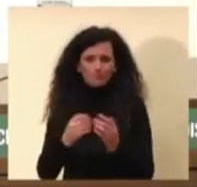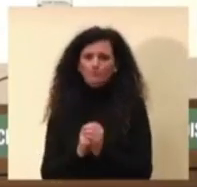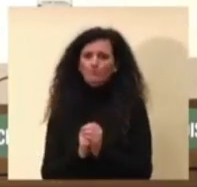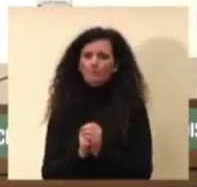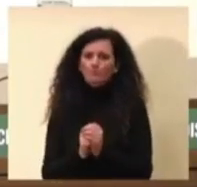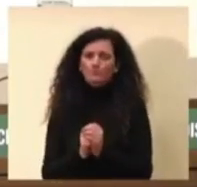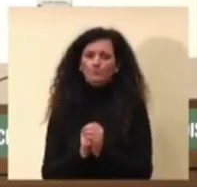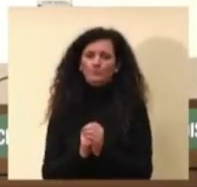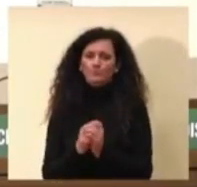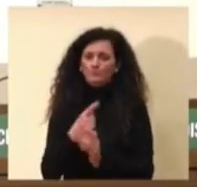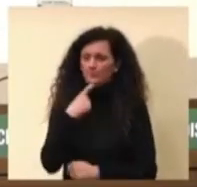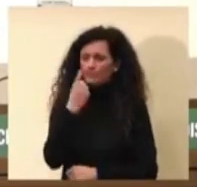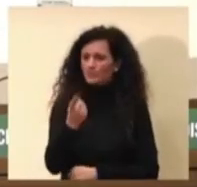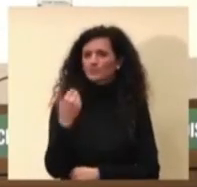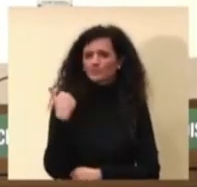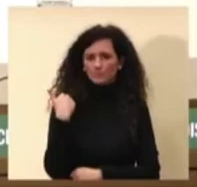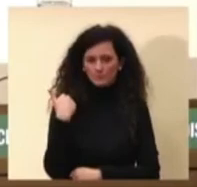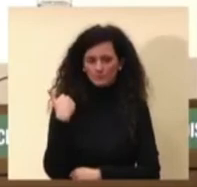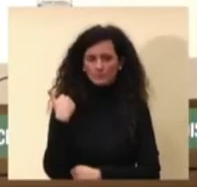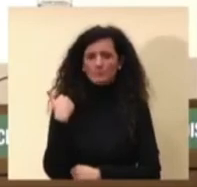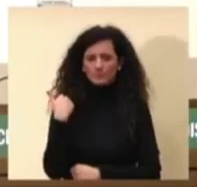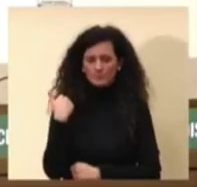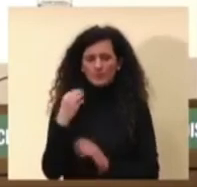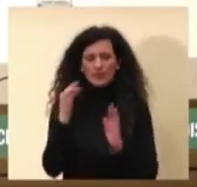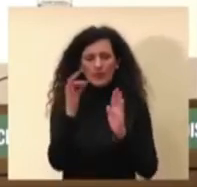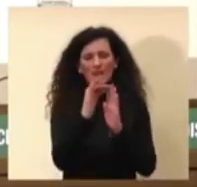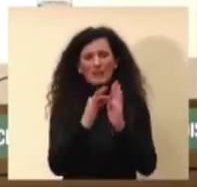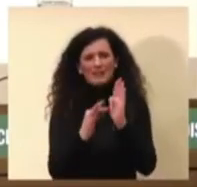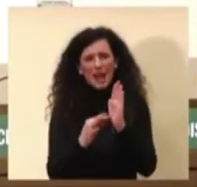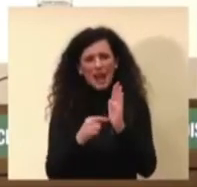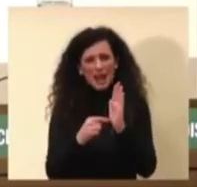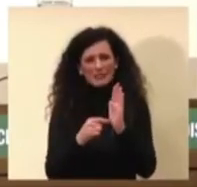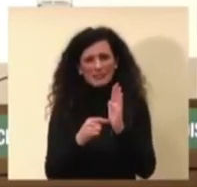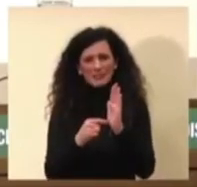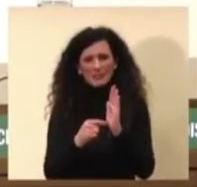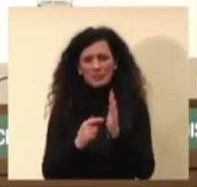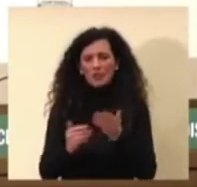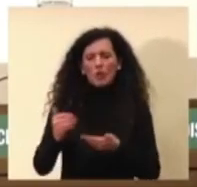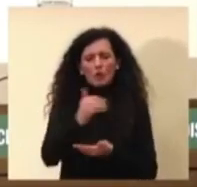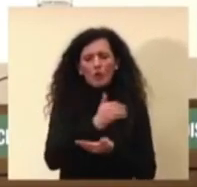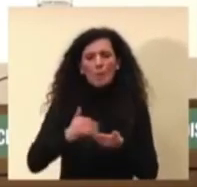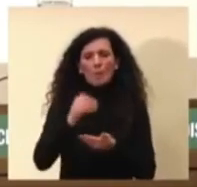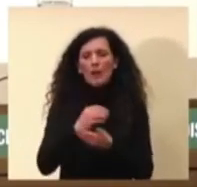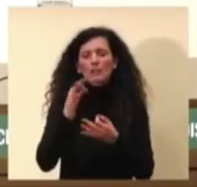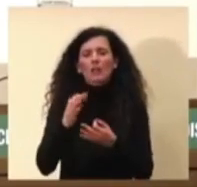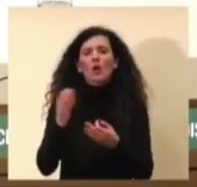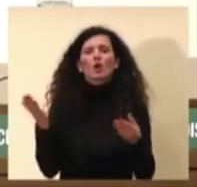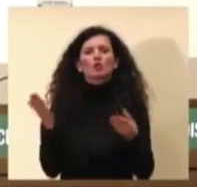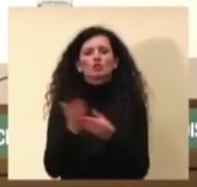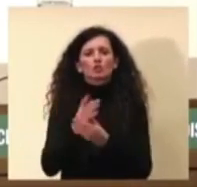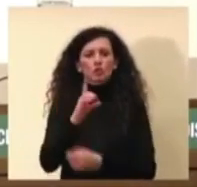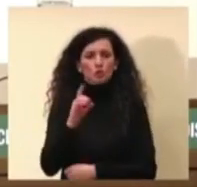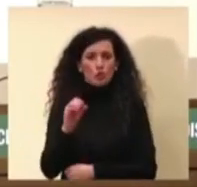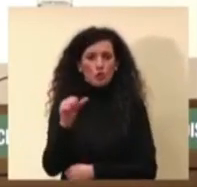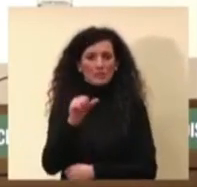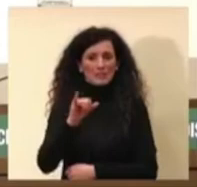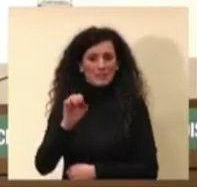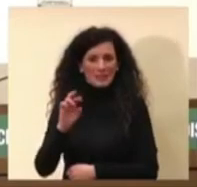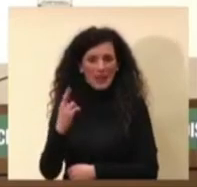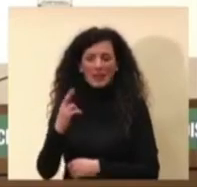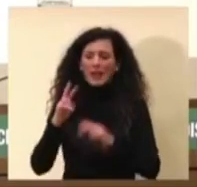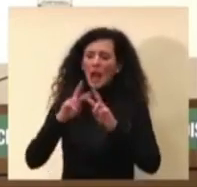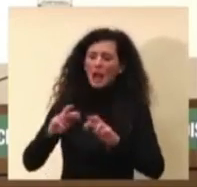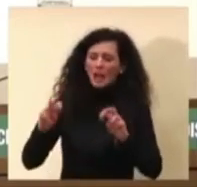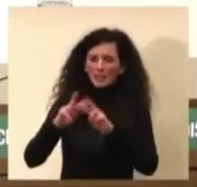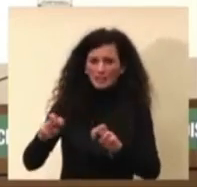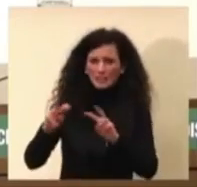la sottomissione dei dati completi di quello che si chiama un dossier all'agenzia regolatoria, andrà poi fatta